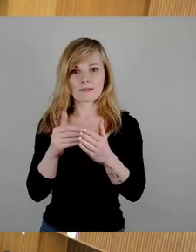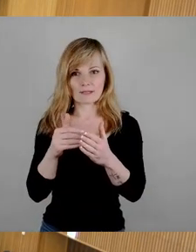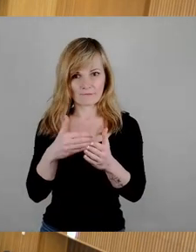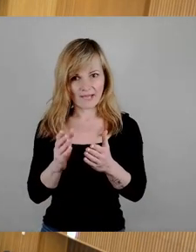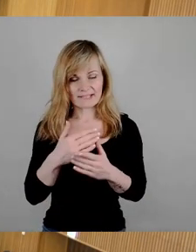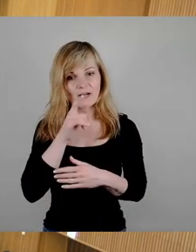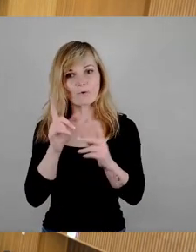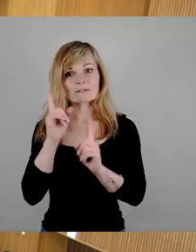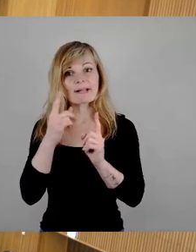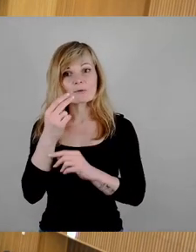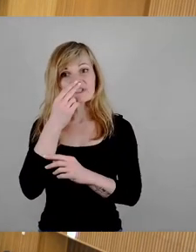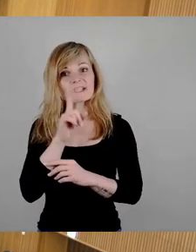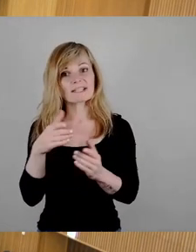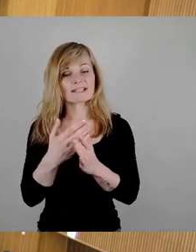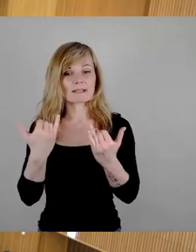Weiter.